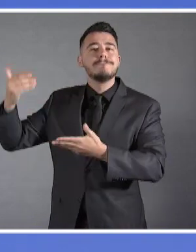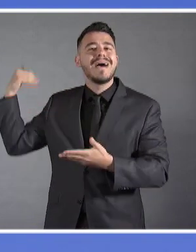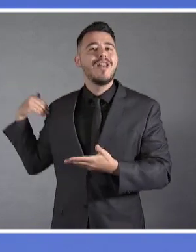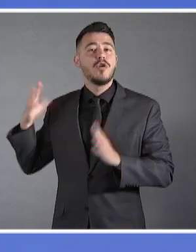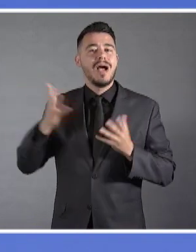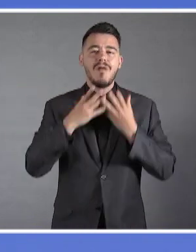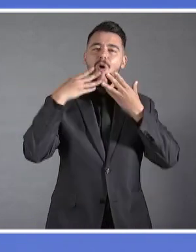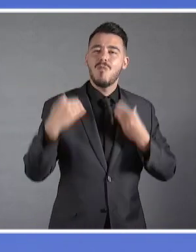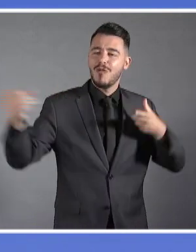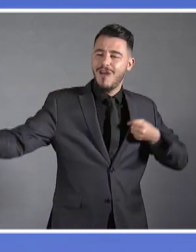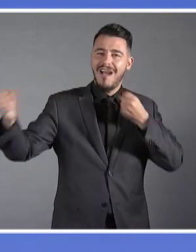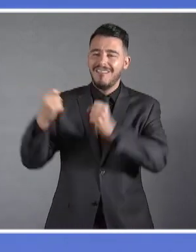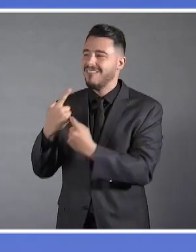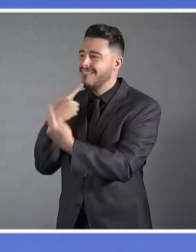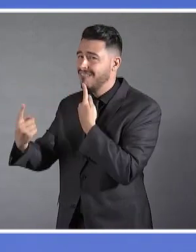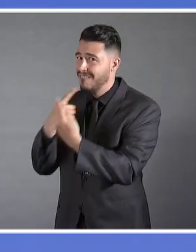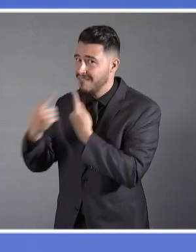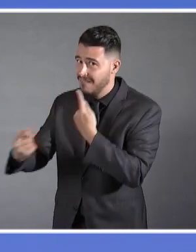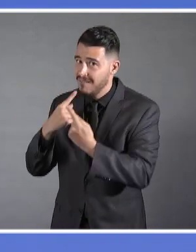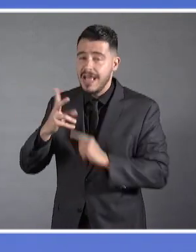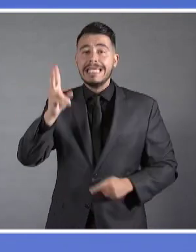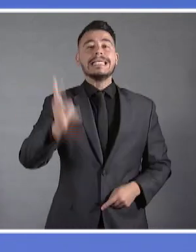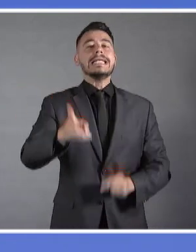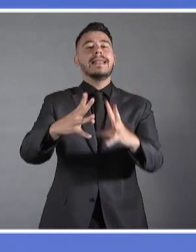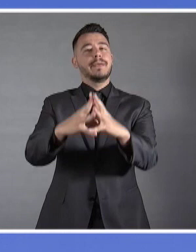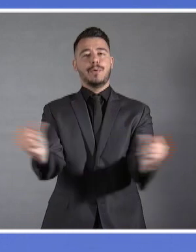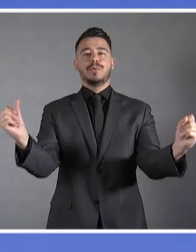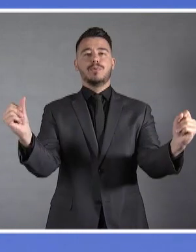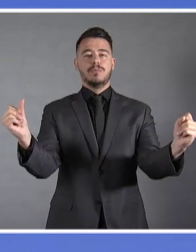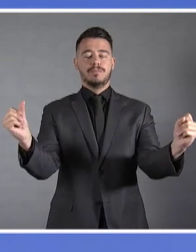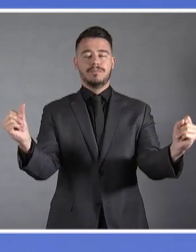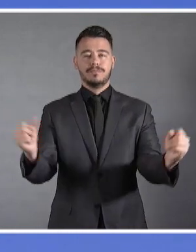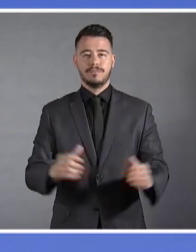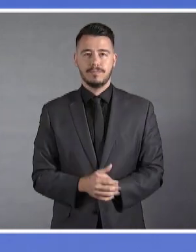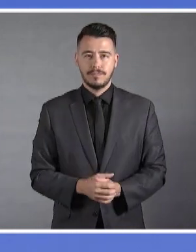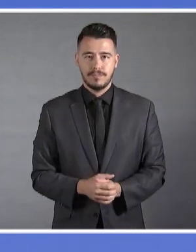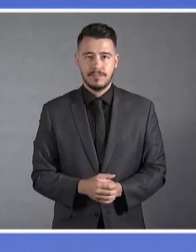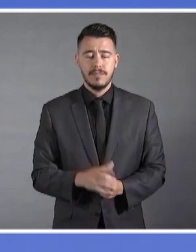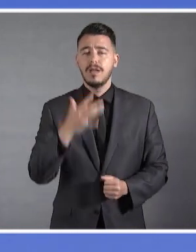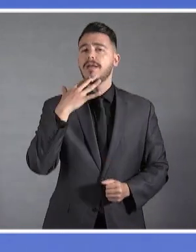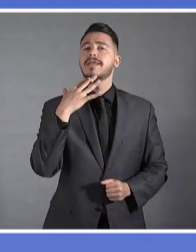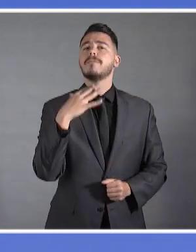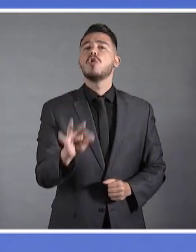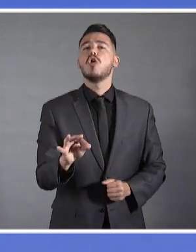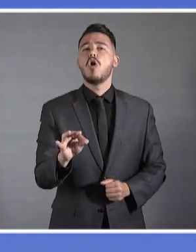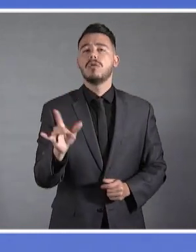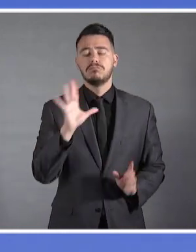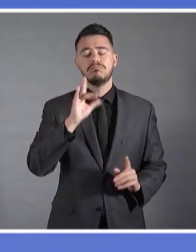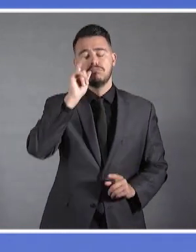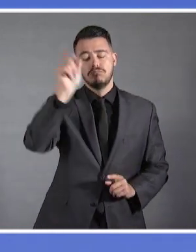στη διαμόρφωση θετικού κλίματος. Βάση για αυτό, η έντιμη και η ειλικρινής